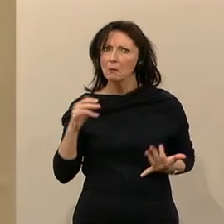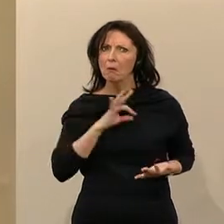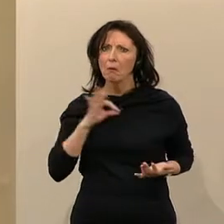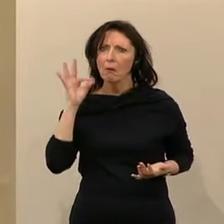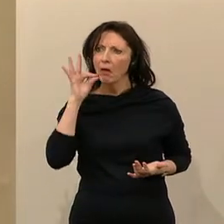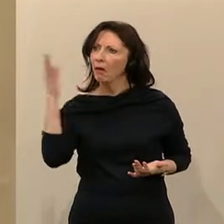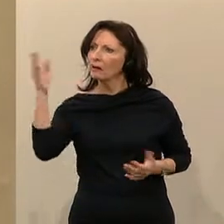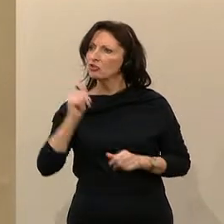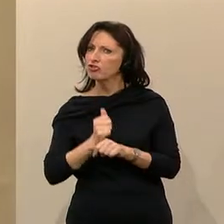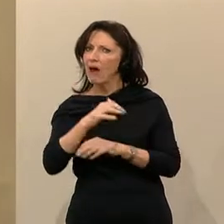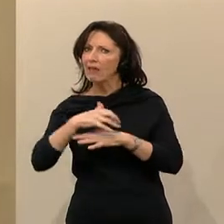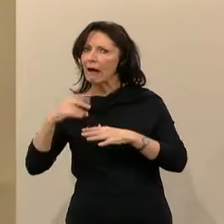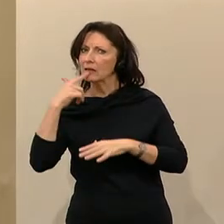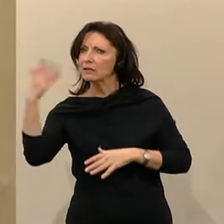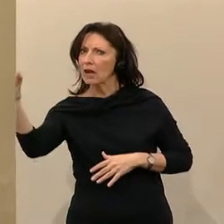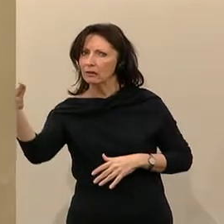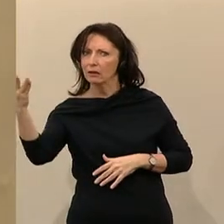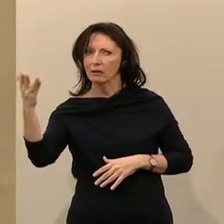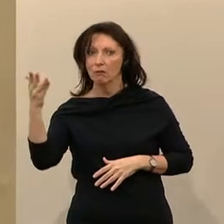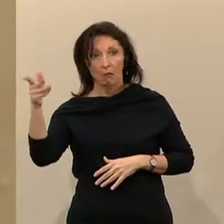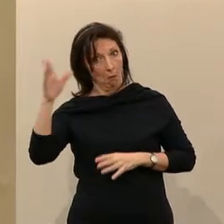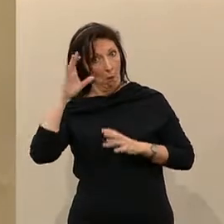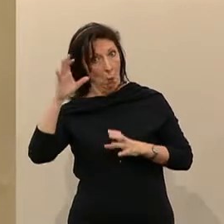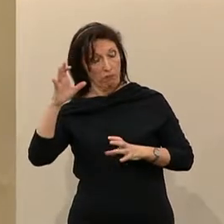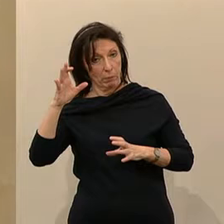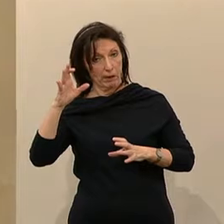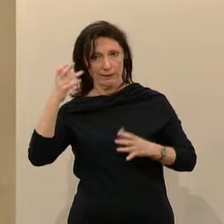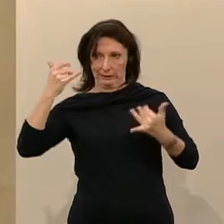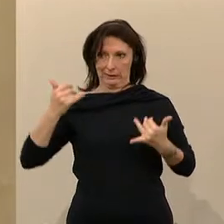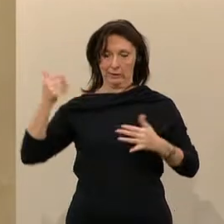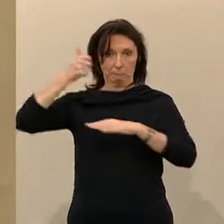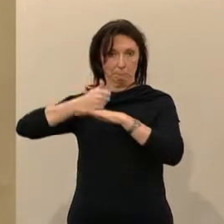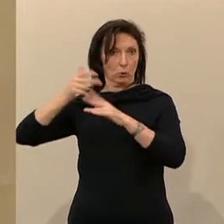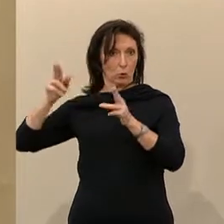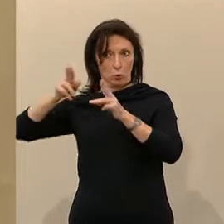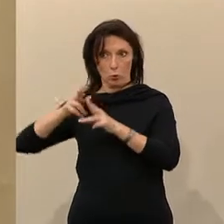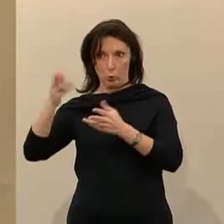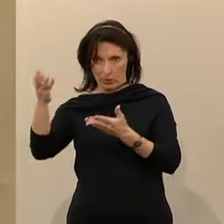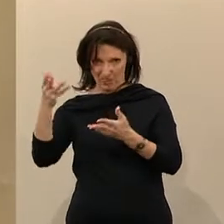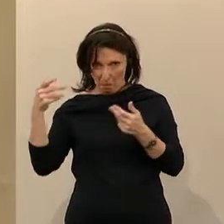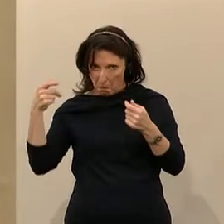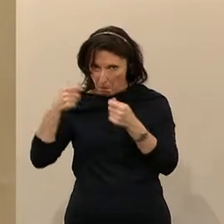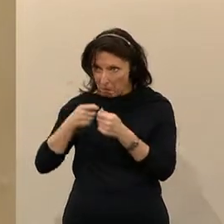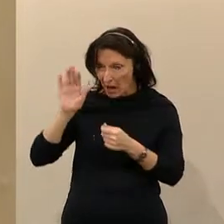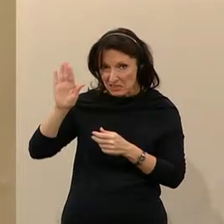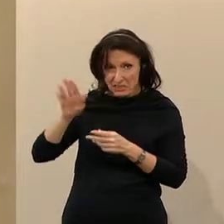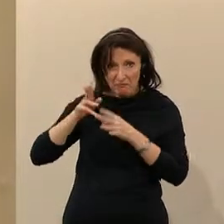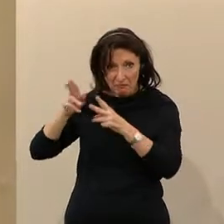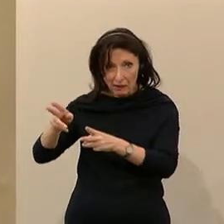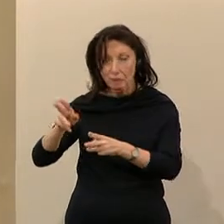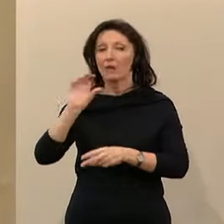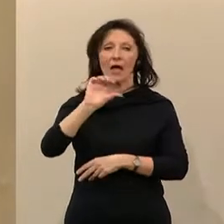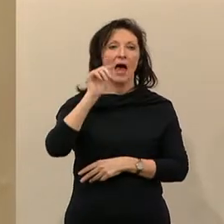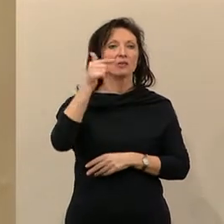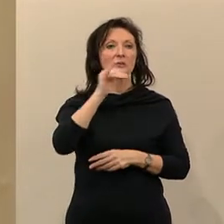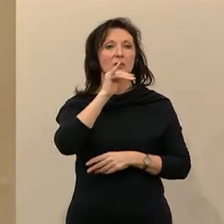Steinacker höre, wie dies mit der ÖVP-Linie unter Sebastian Kurz zu vereinbaren ist. Sebastian Kurz hat am 21. Oktober